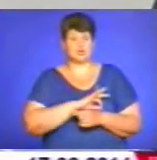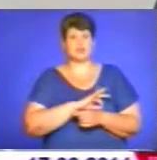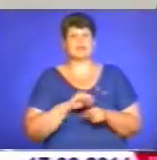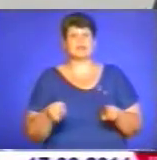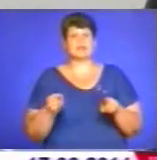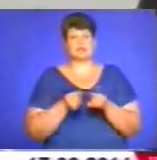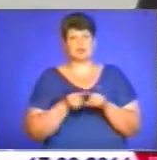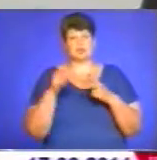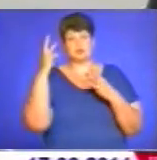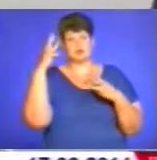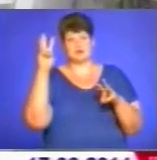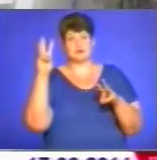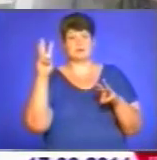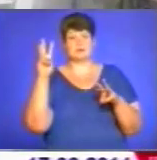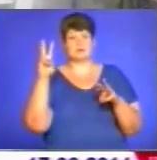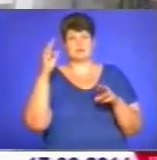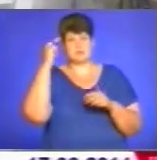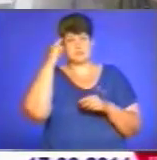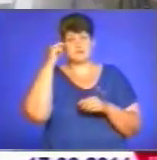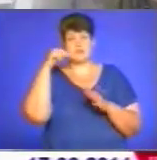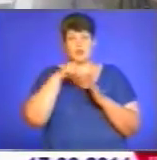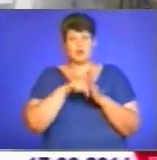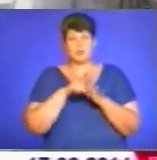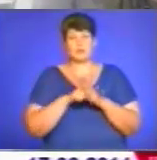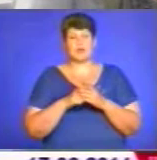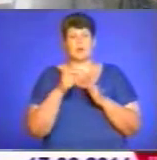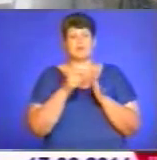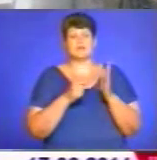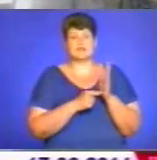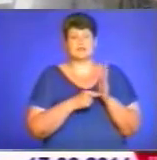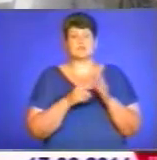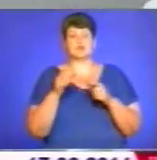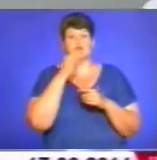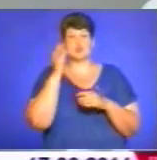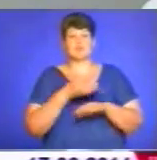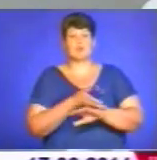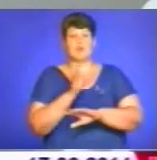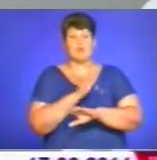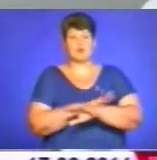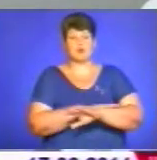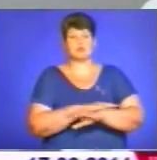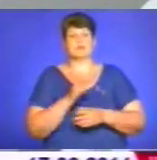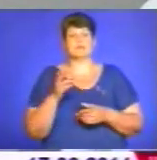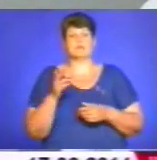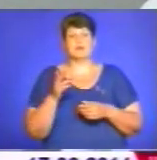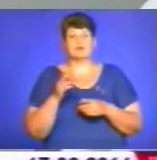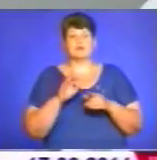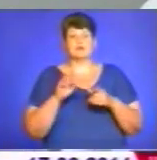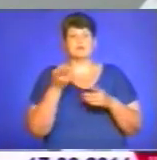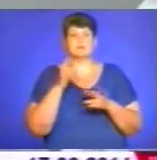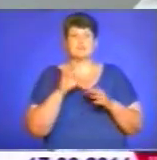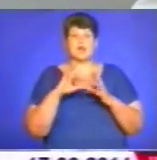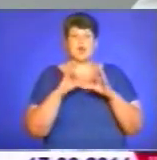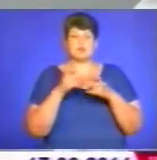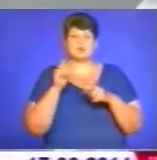модифікатори свідомості. Поділився досвідом Польщі щодо вдосконалення інформаційної політики Збігнім Буяк – міжнародний експерт,